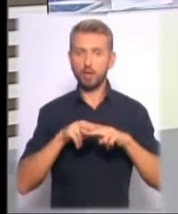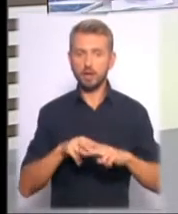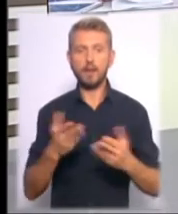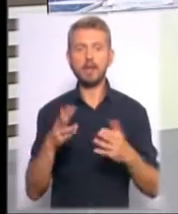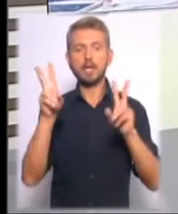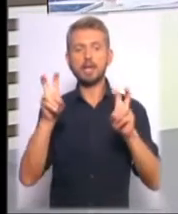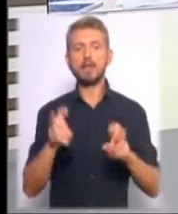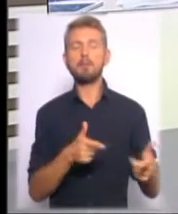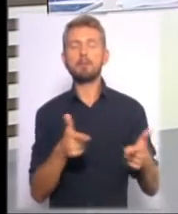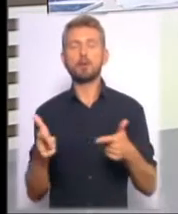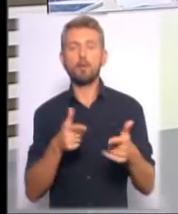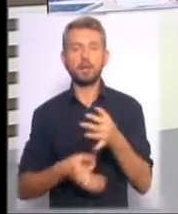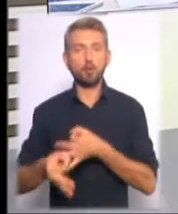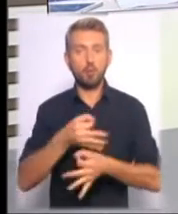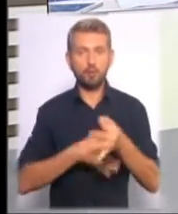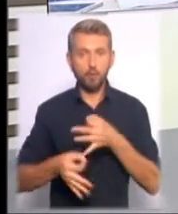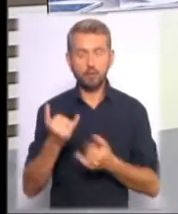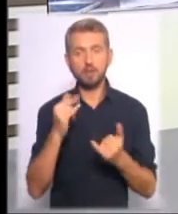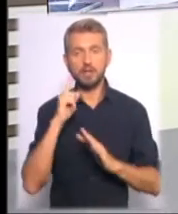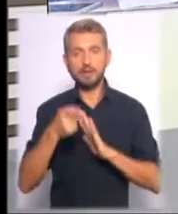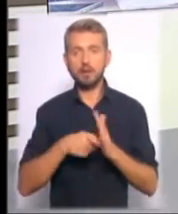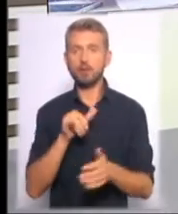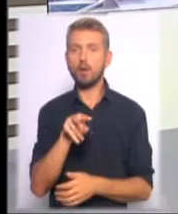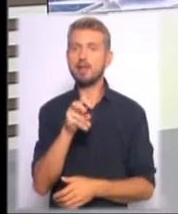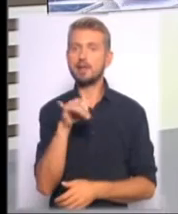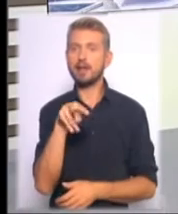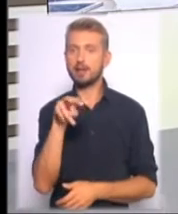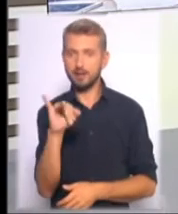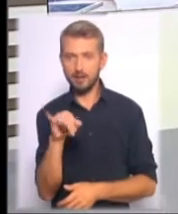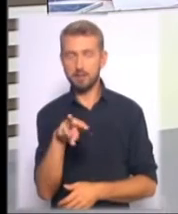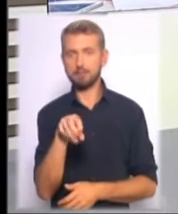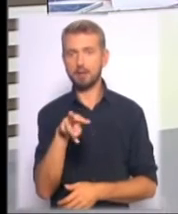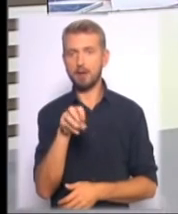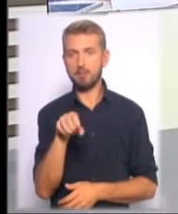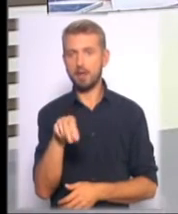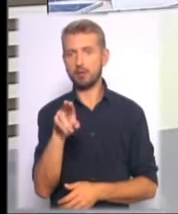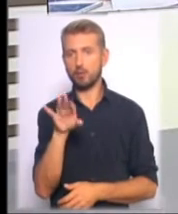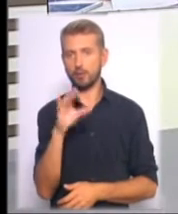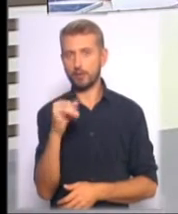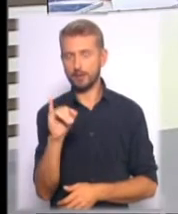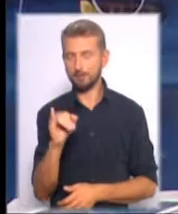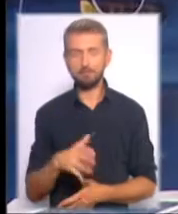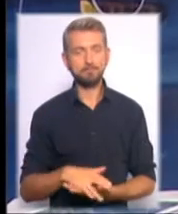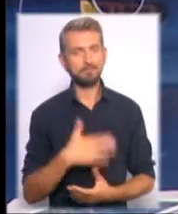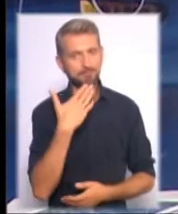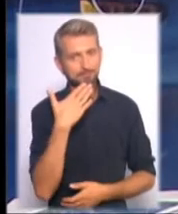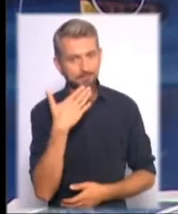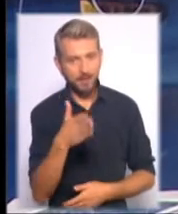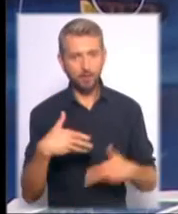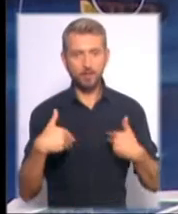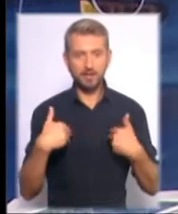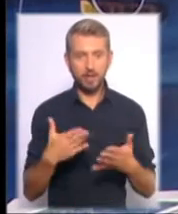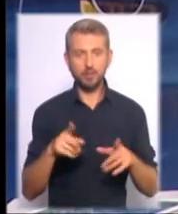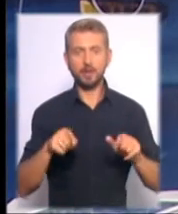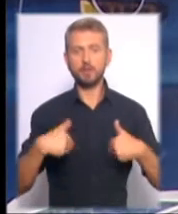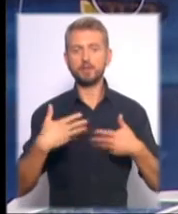теми підготували до обговорення цього вечора дізнаємось у Лейли Мамедової. Привіт! Дякую, Ліля. Також тебе вітаю у прямому ефірі. Так